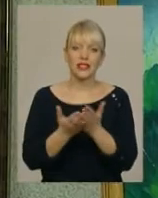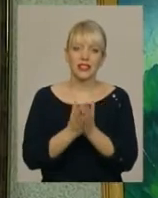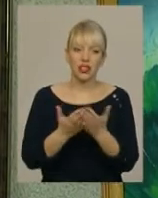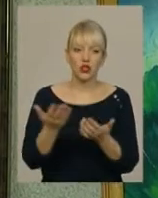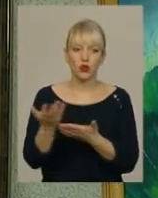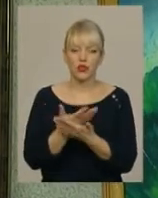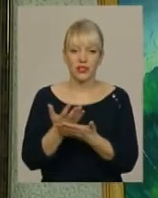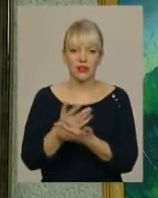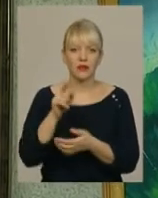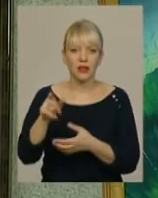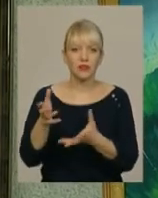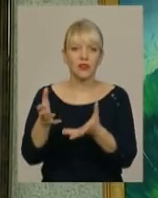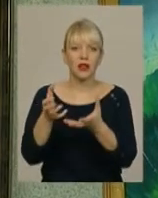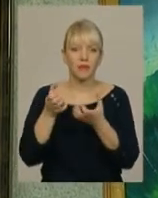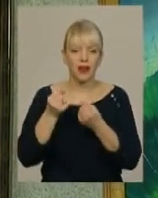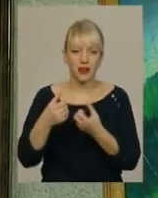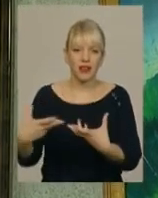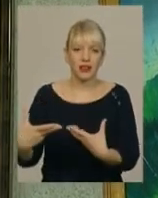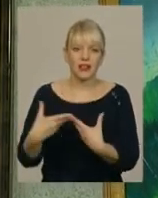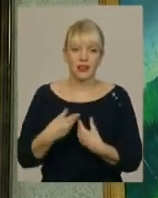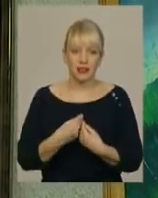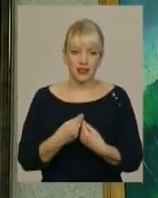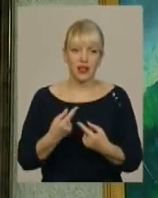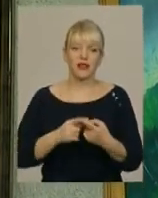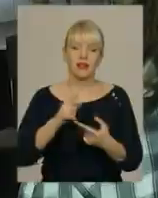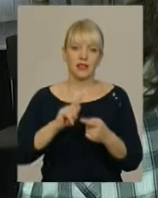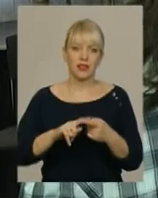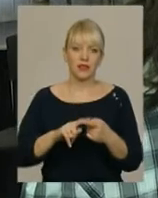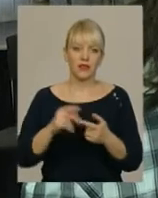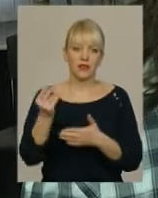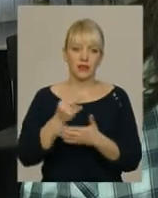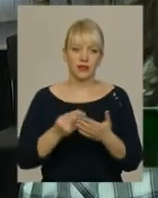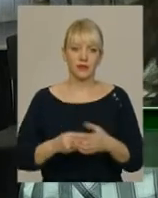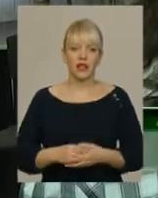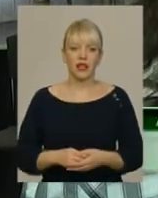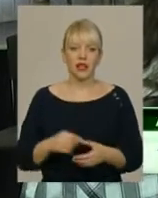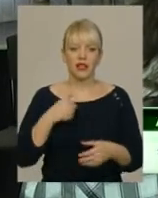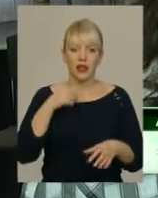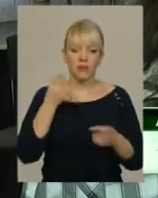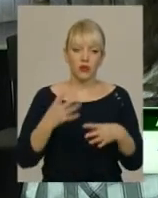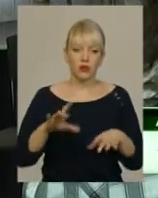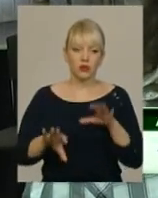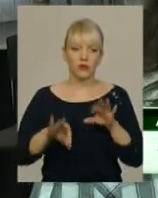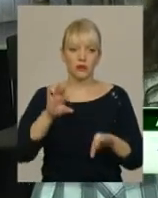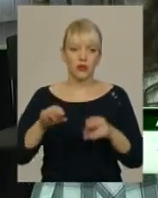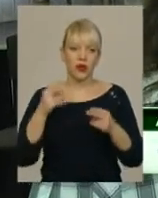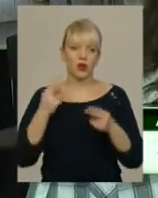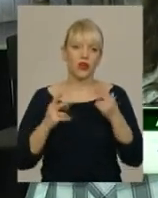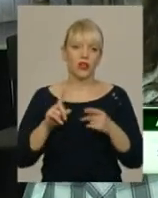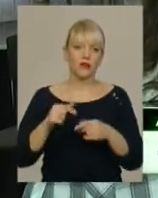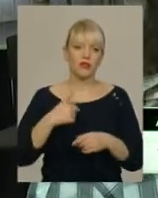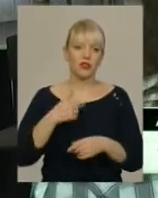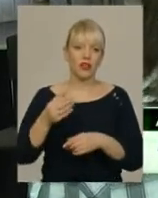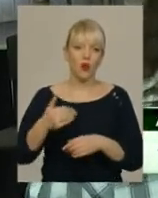черпає сюжет для своїх картин і надає їм власного бачення. Я просто підбираю кольори, які мені хочуть.